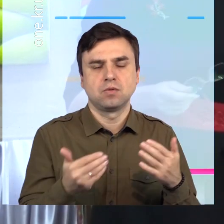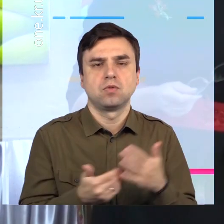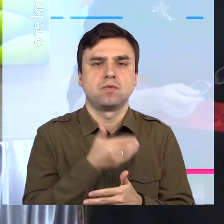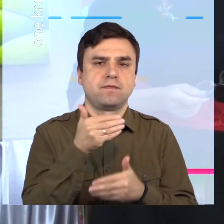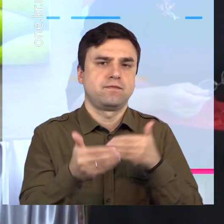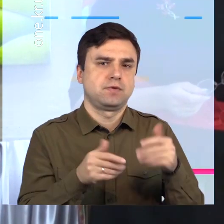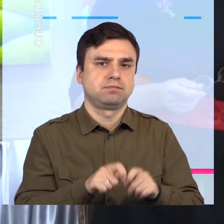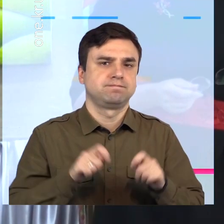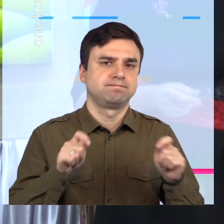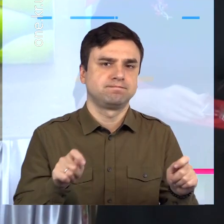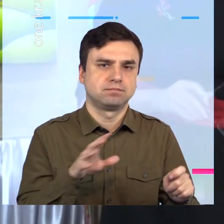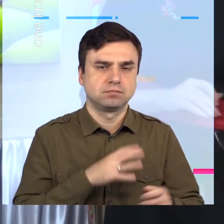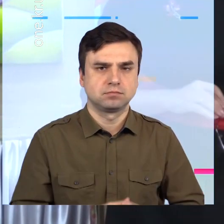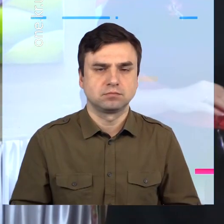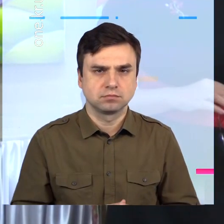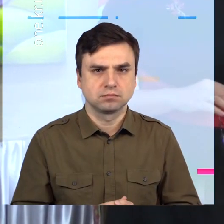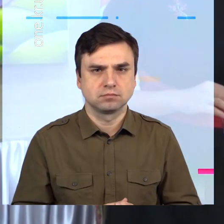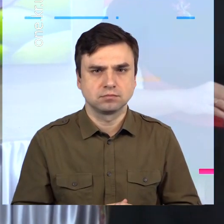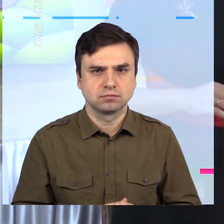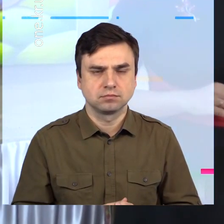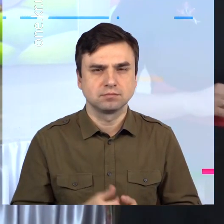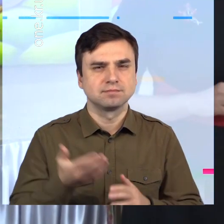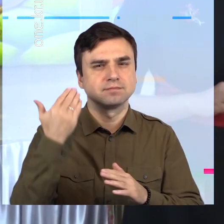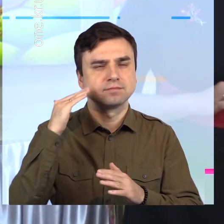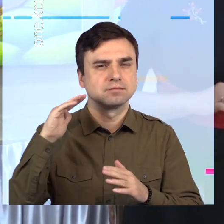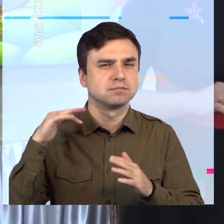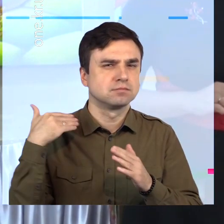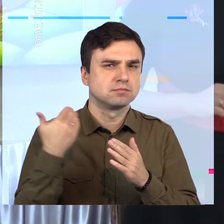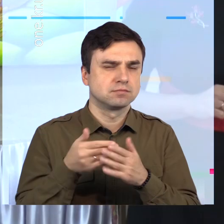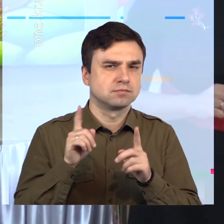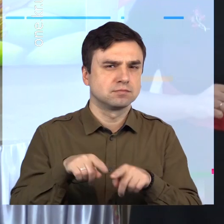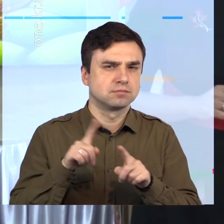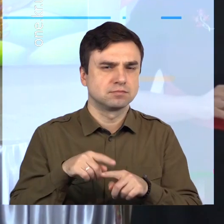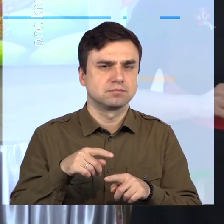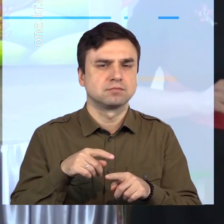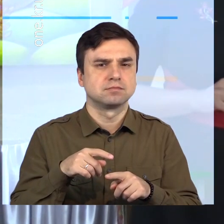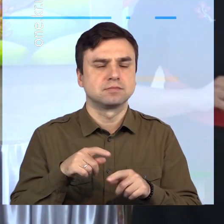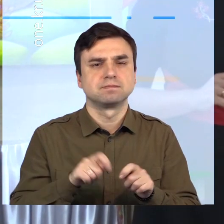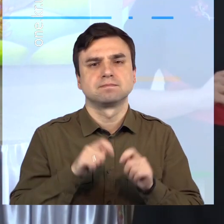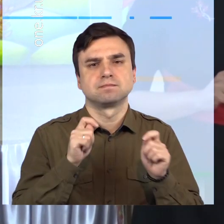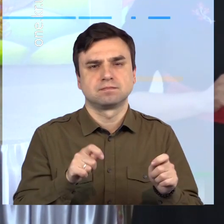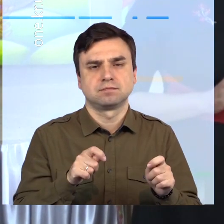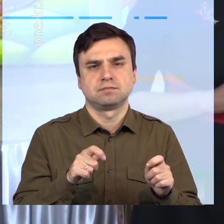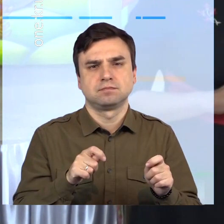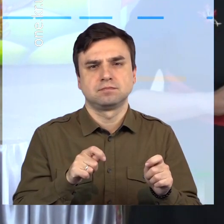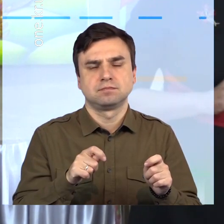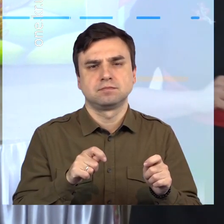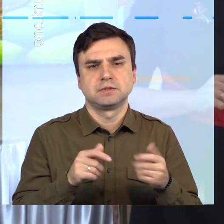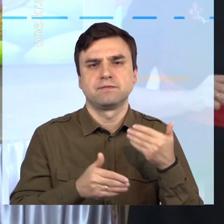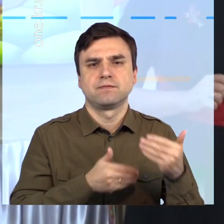років до ряду в городському історико-краєзнавчому музеї відкривається традиційна празднична виставка, яку ми